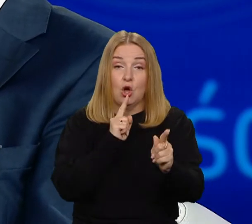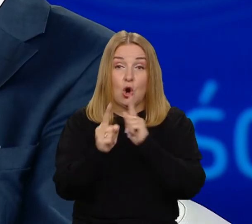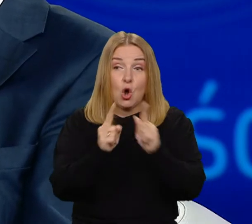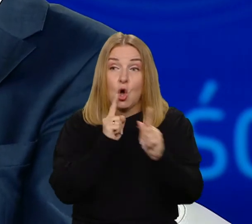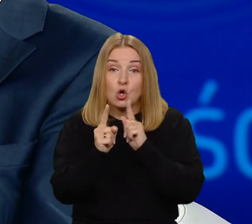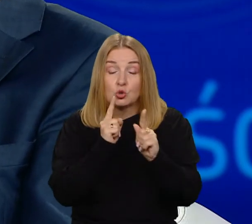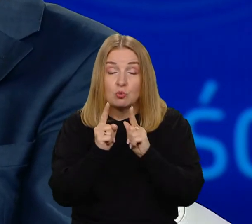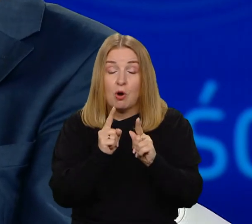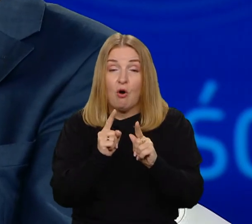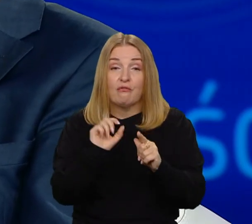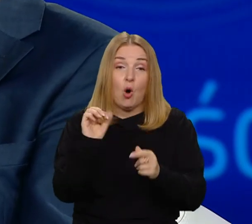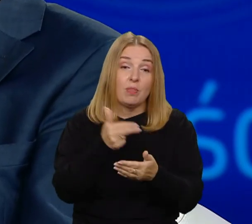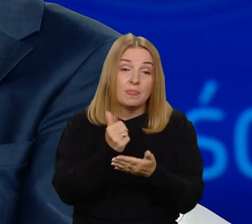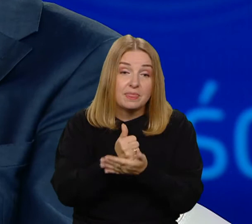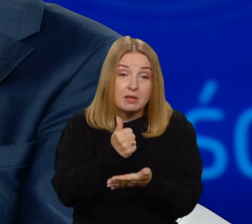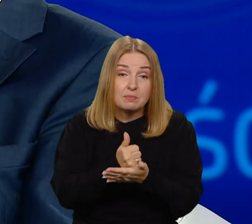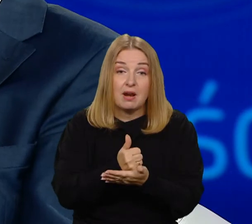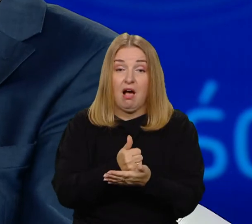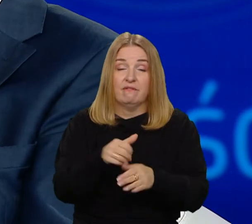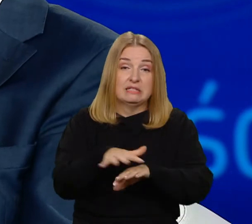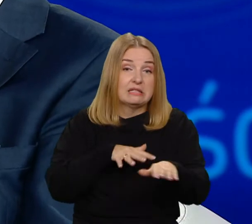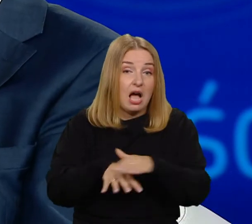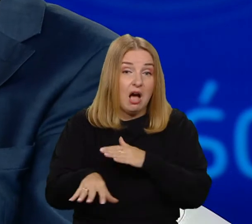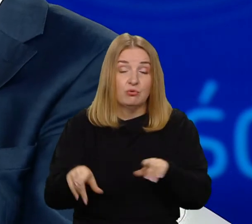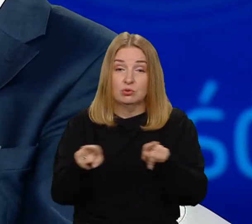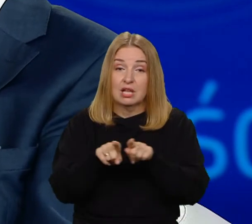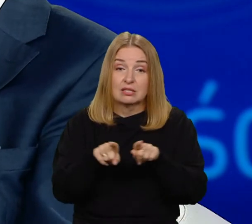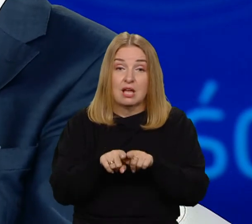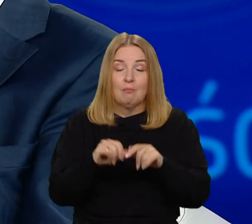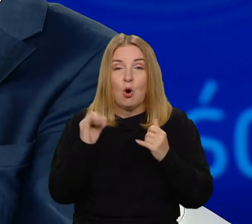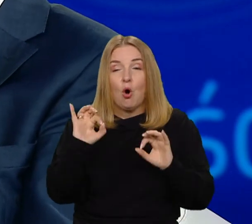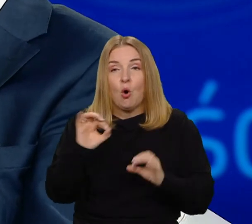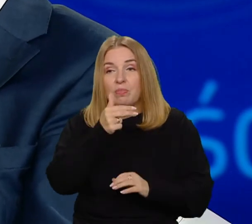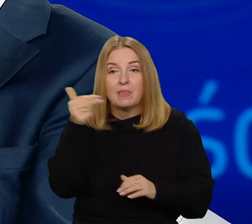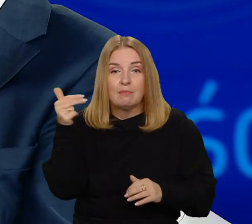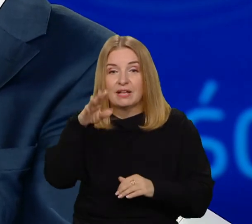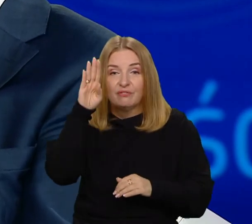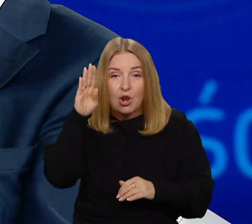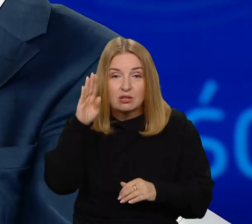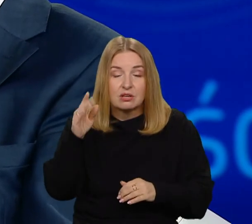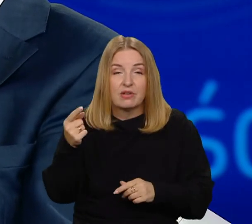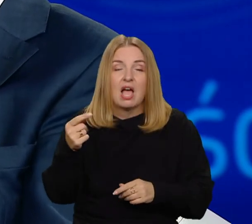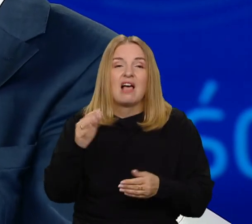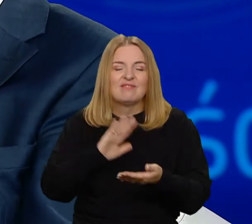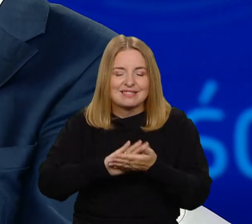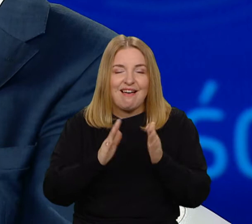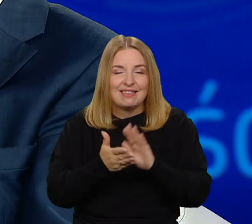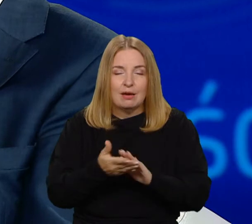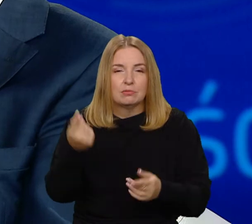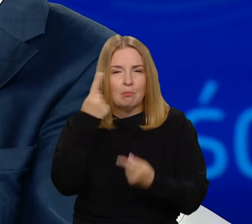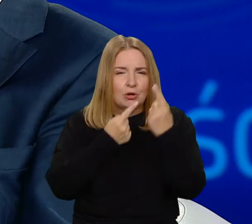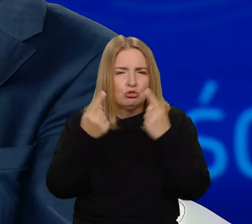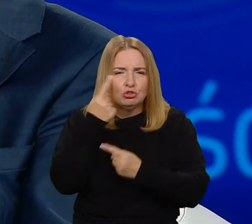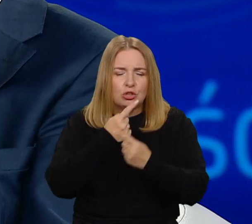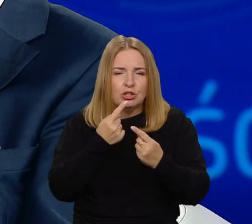rozmawiamy o sprawach zawodowych, ale i o sprawach filozoficznych. Wymieniamy się myślami. Nie ma nic bardziej dla